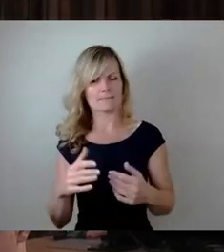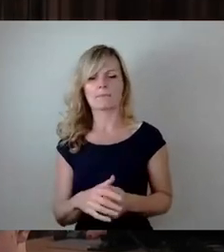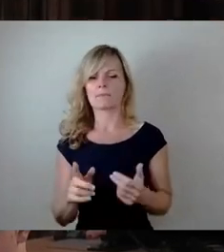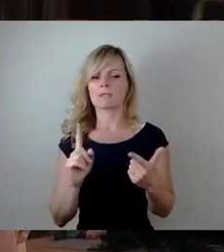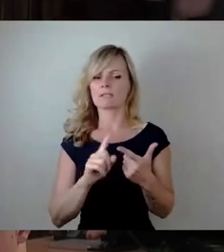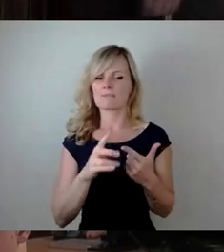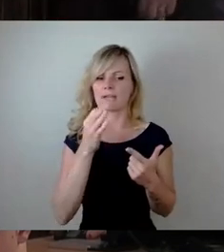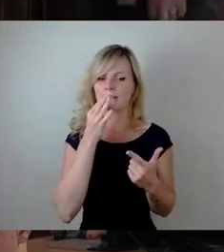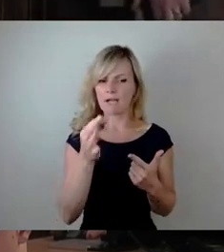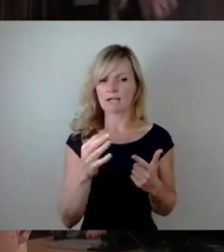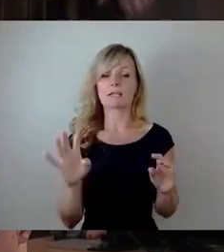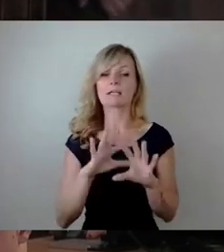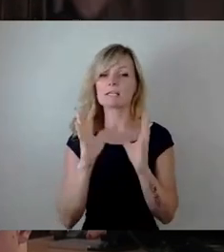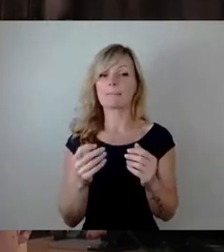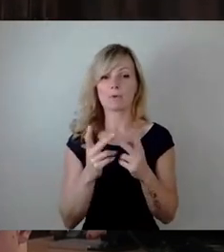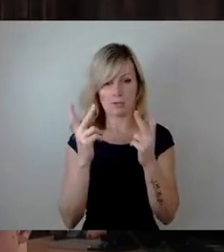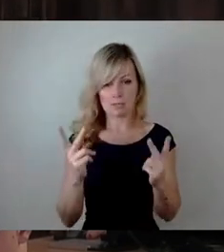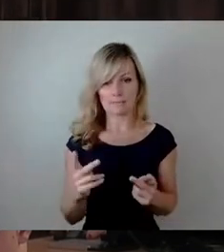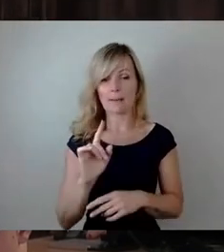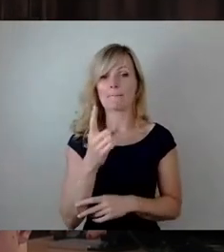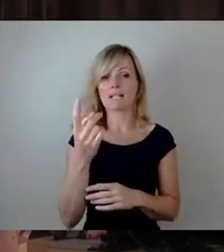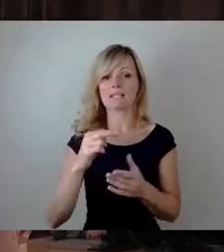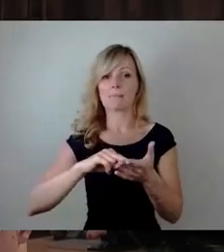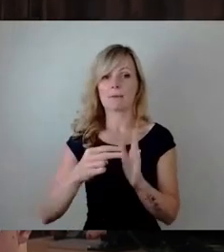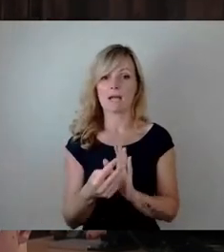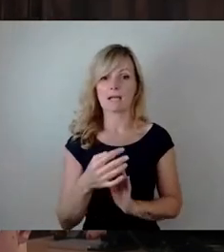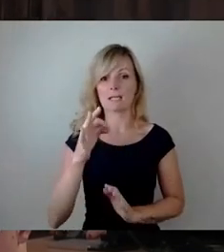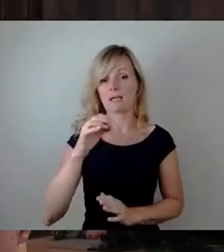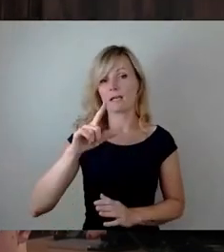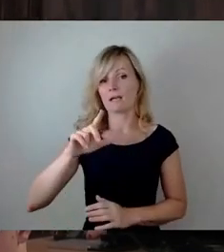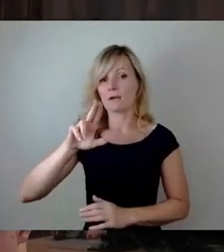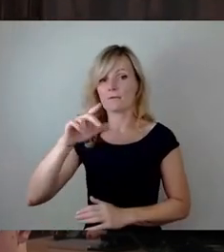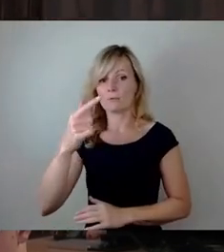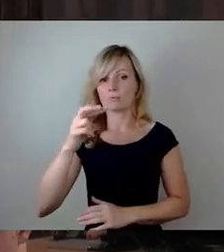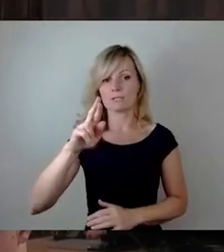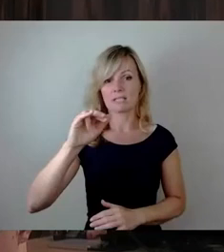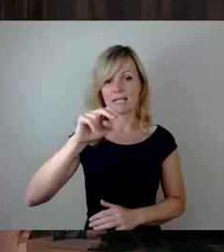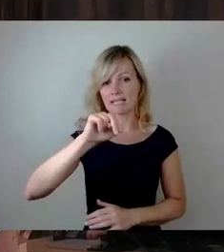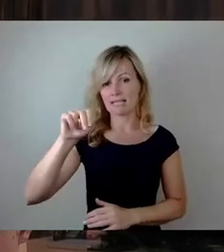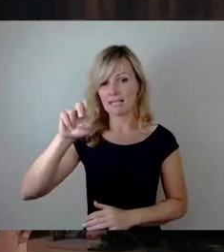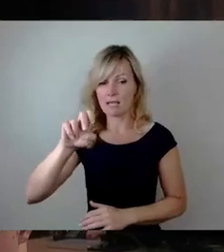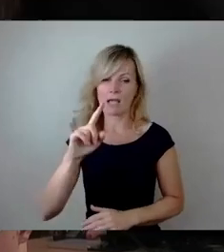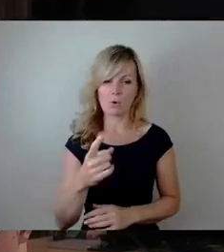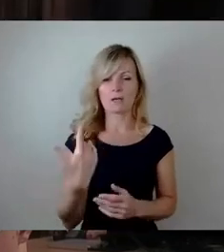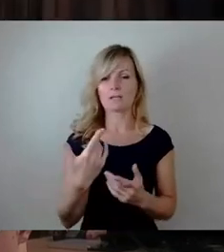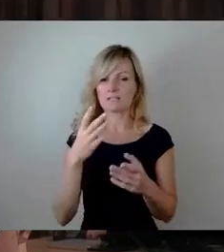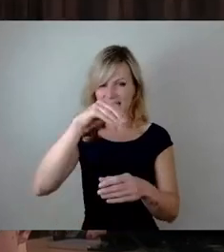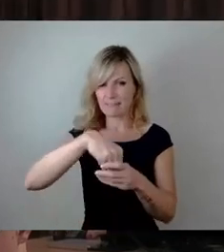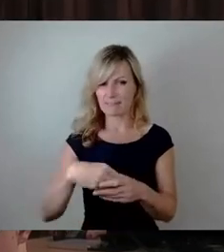Gesamtkonzept Masterplan Flutrinne, dass dort auch berücksichtigt wird, wie zukünftig die Logistik, sprich An- und Abreise